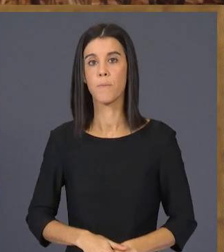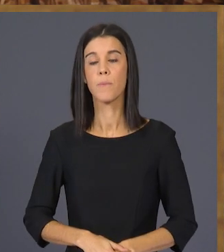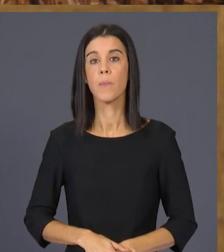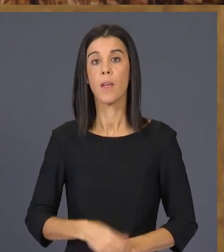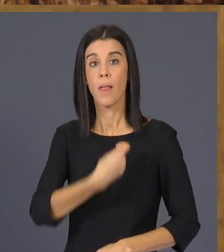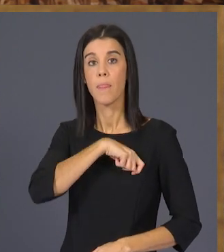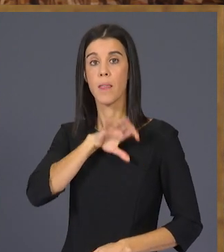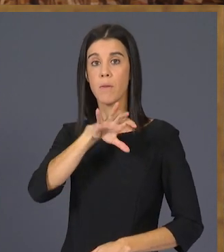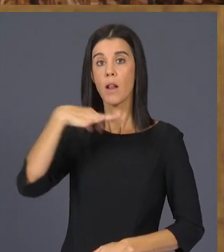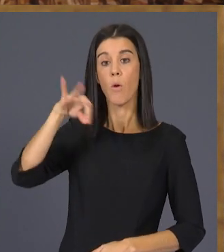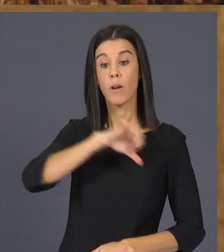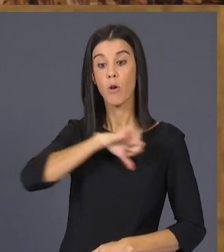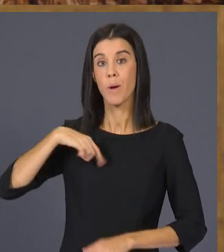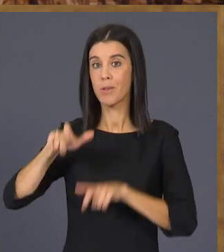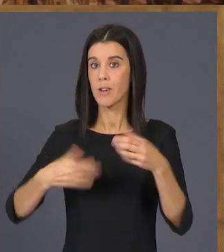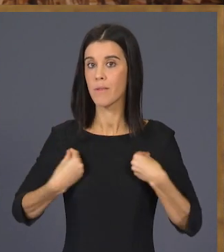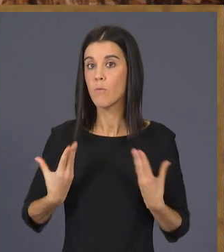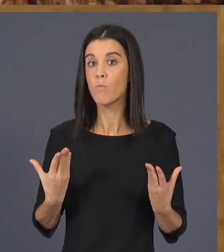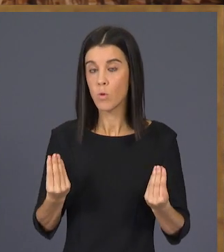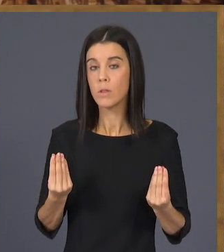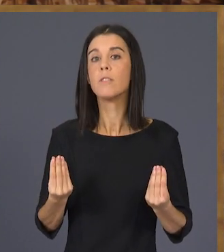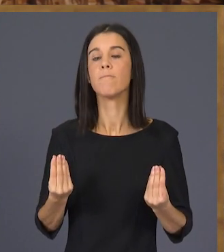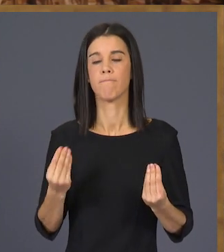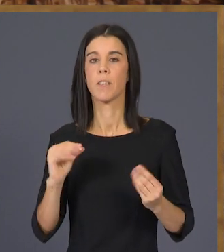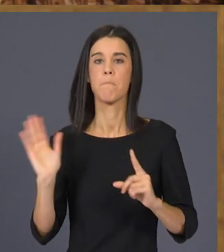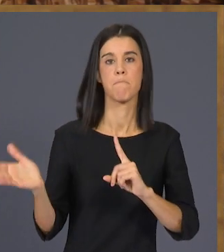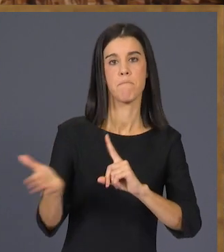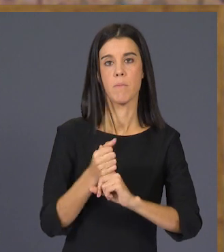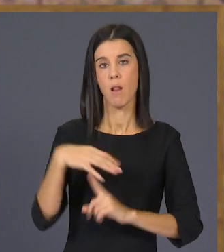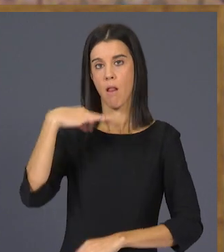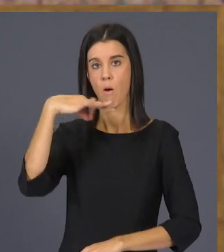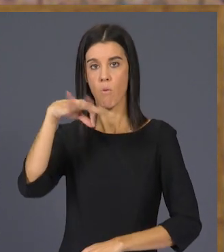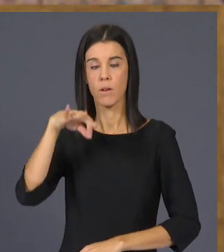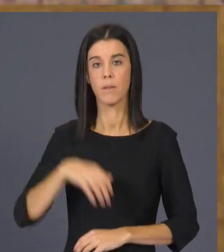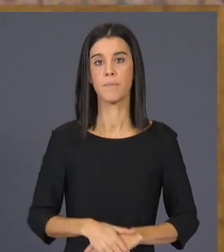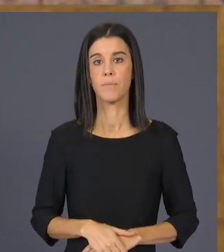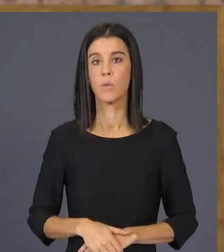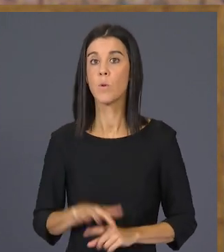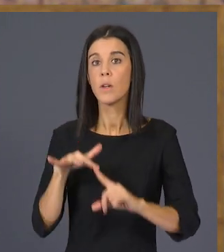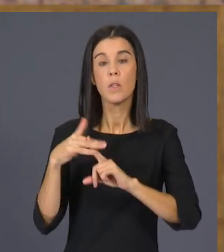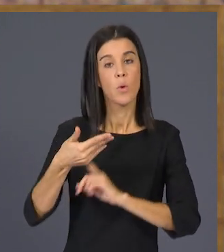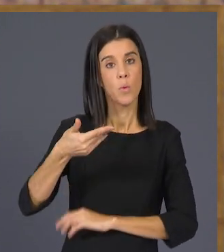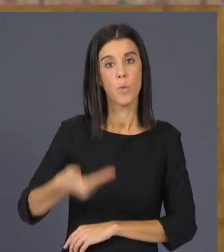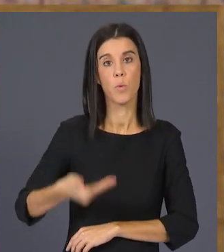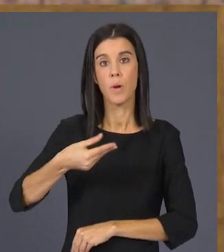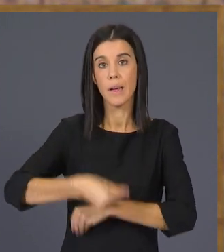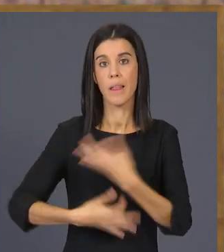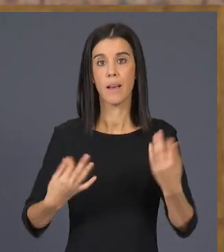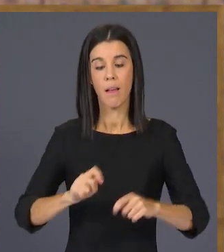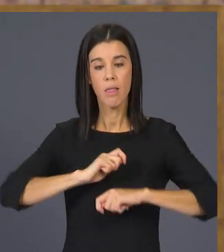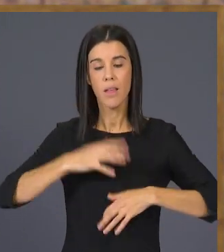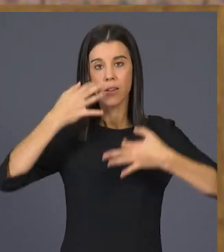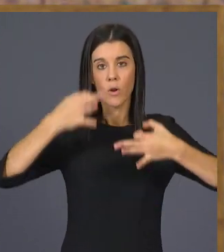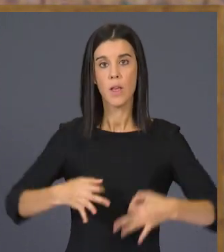comunitat de les més poblades, de les quatre més poblades, que ho ha aconseguit. Un fet clau que dona seguretat,